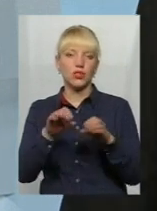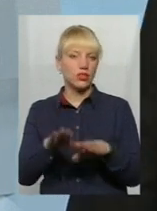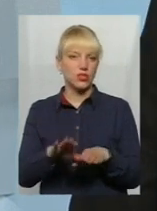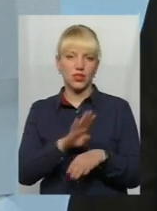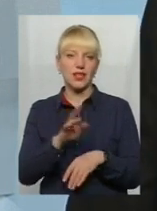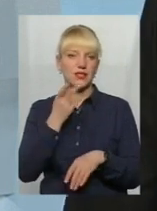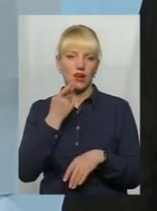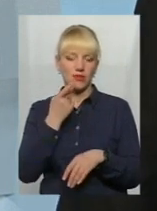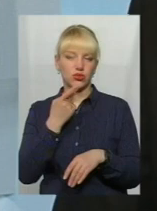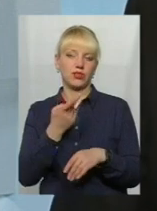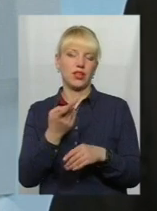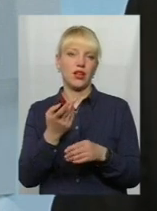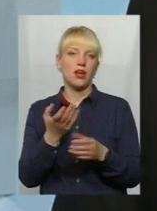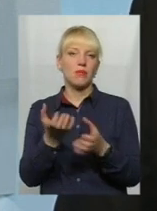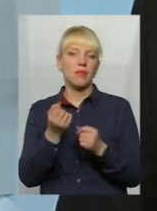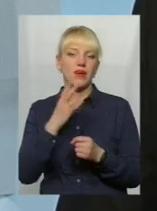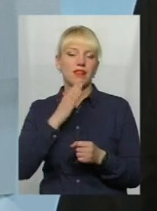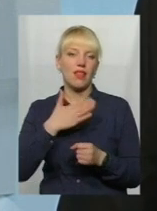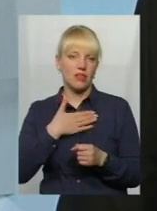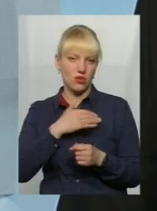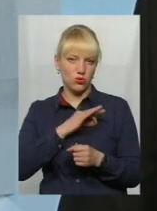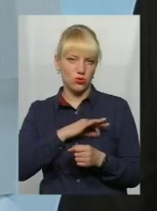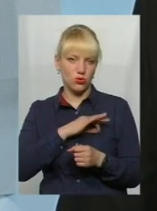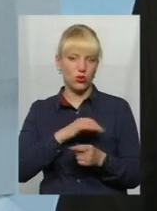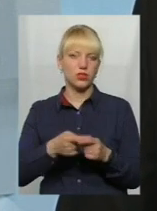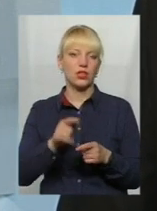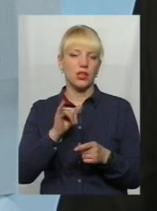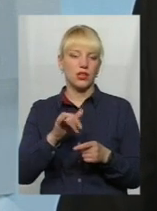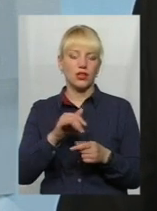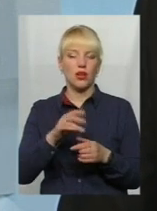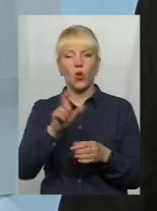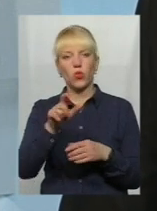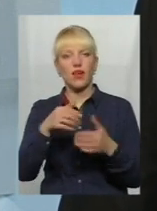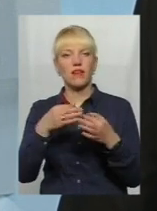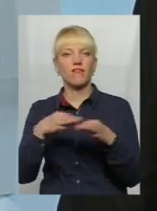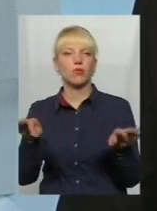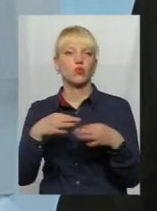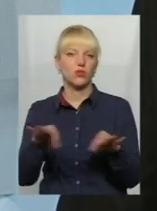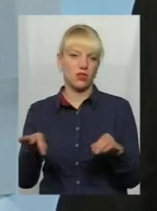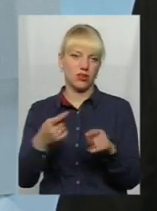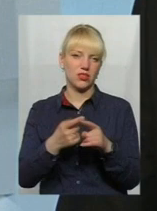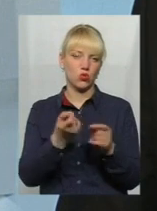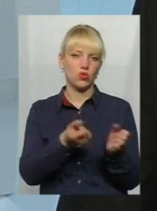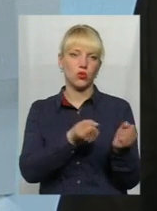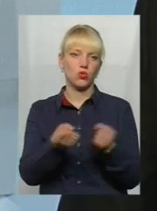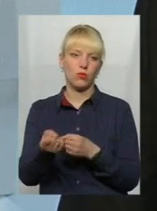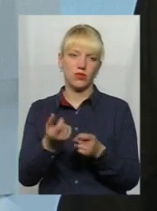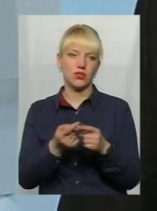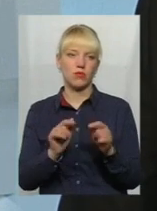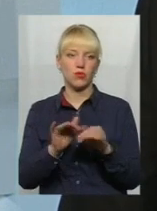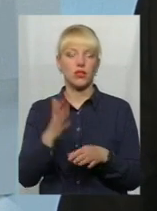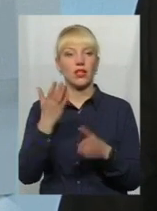є, і людей просто поперечують, відпускають, затягуються ці розгляди по справах, і воно трошки тормозить той процес. Тобто, якби